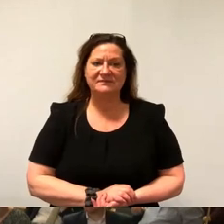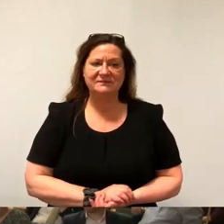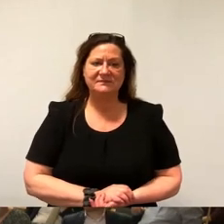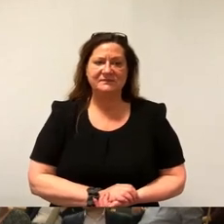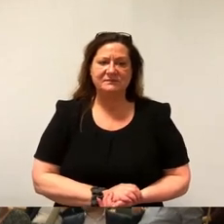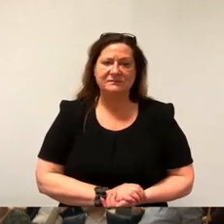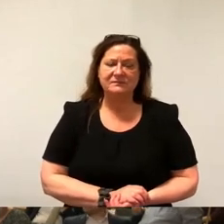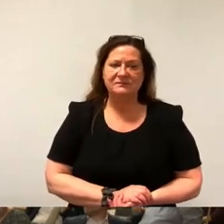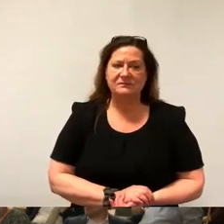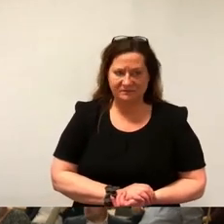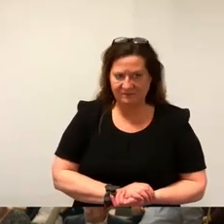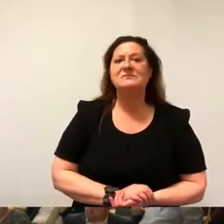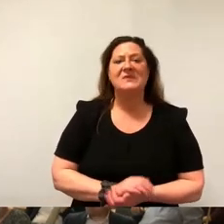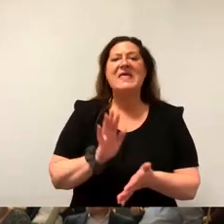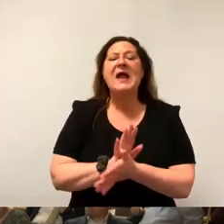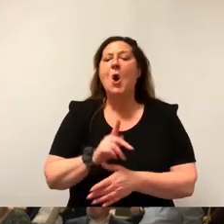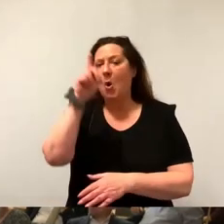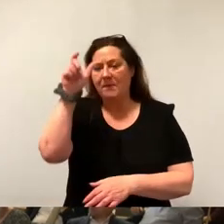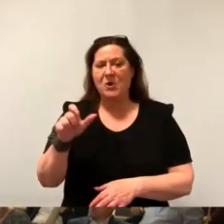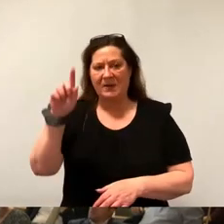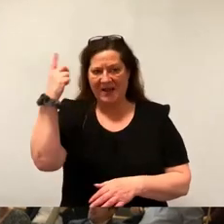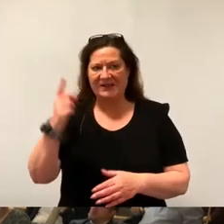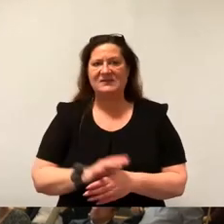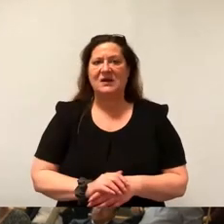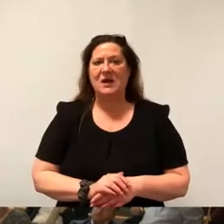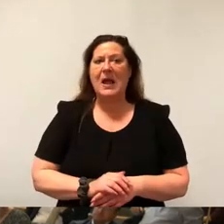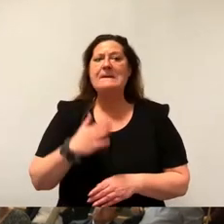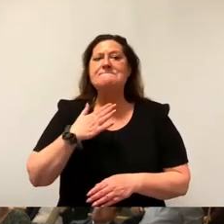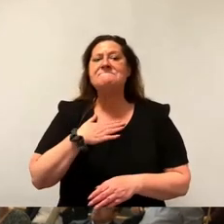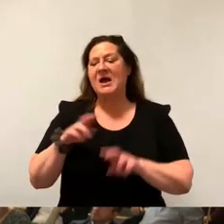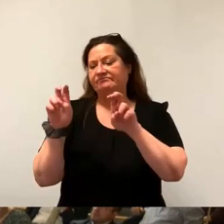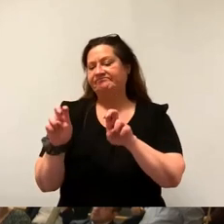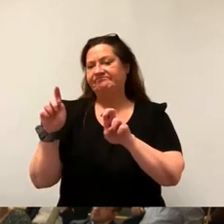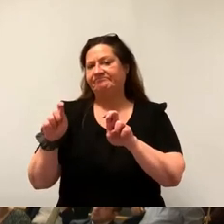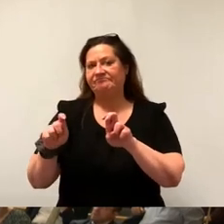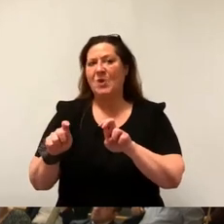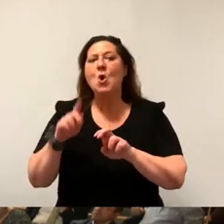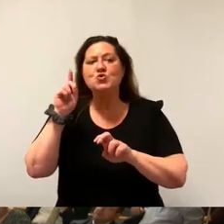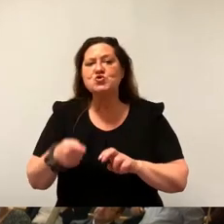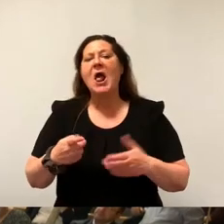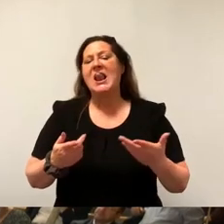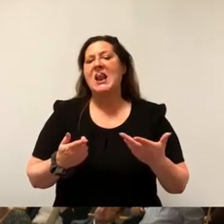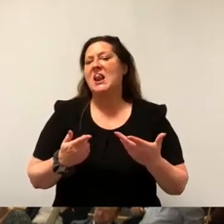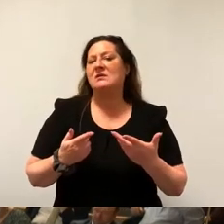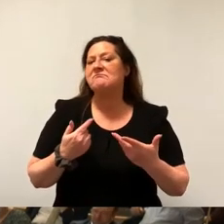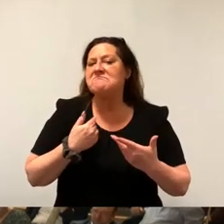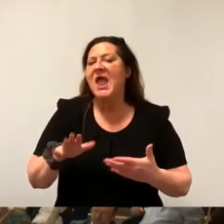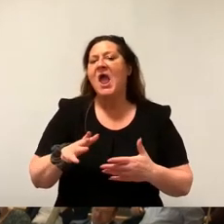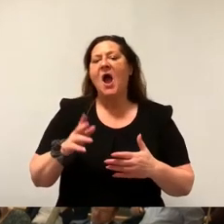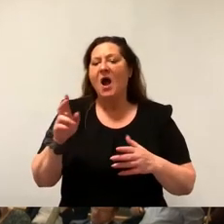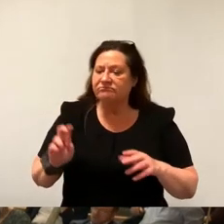Sehr geehrter Herr Oberbürgermeister, mein Sitznachbar hat gesagt, es soll lieber vorgehen, das erhöht den Unterhaltungswert für alle Beteiligten.